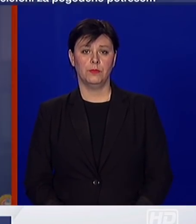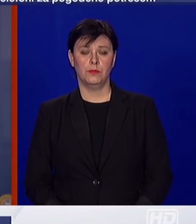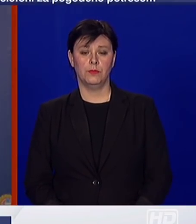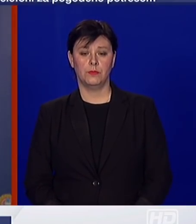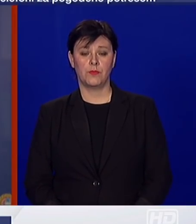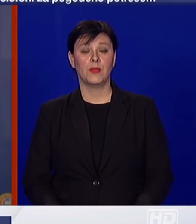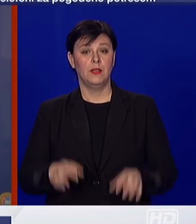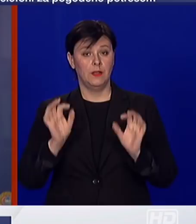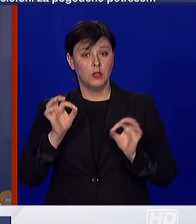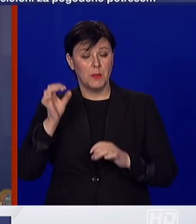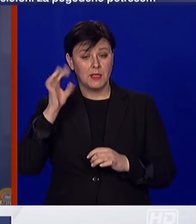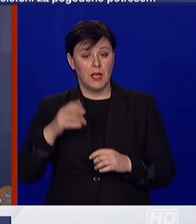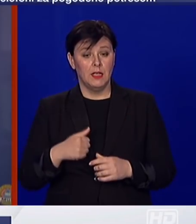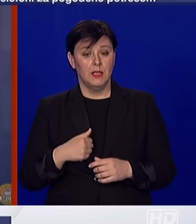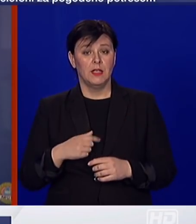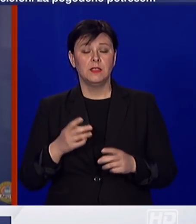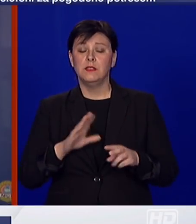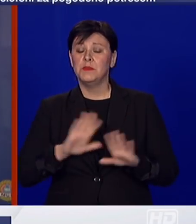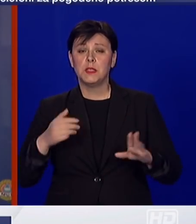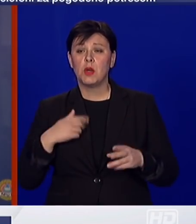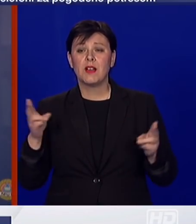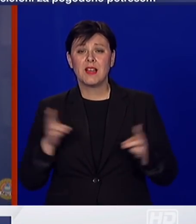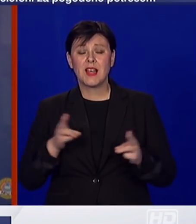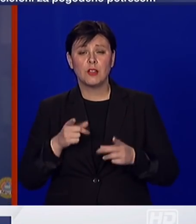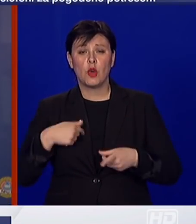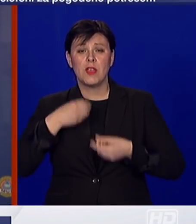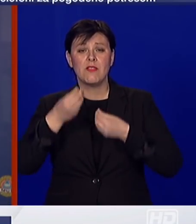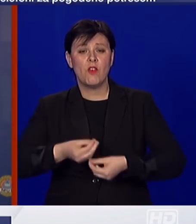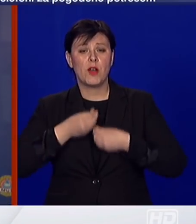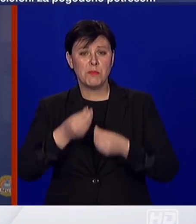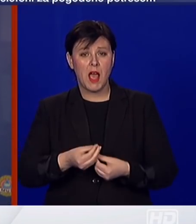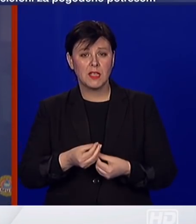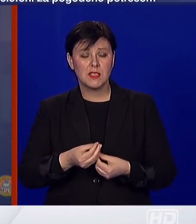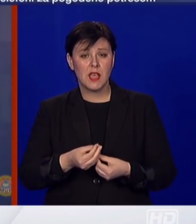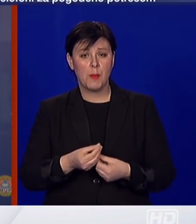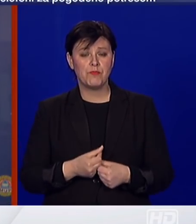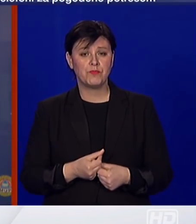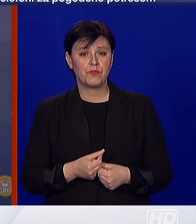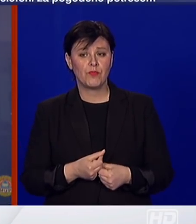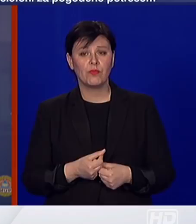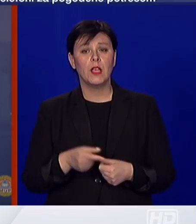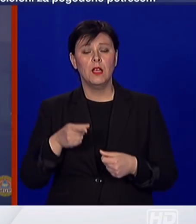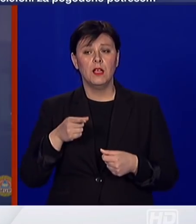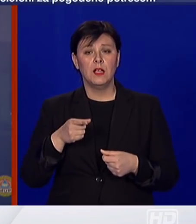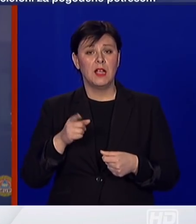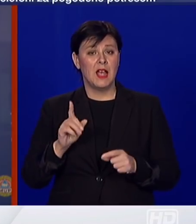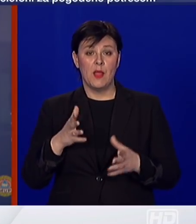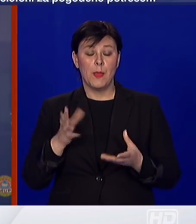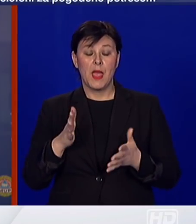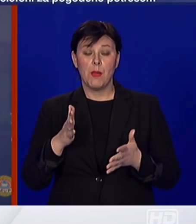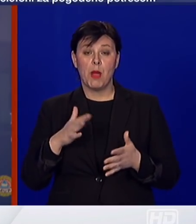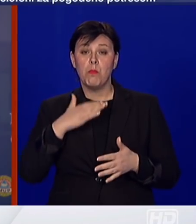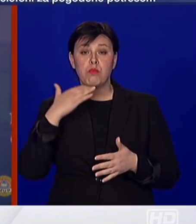Dobar dan, evo, hvala samo nekoliko informacija. Ono što je dobro da se značajno ne povećava